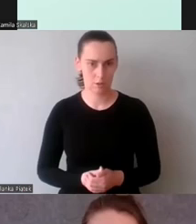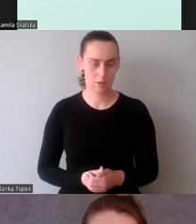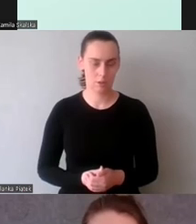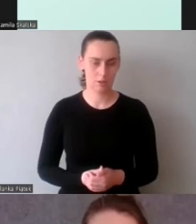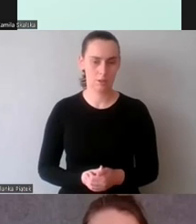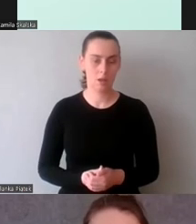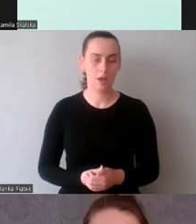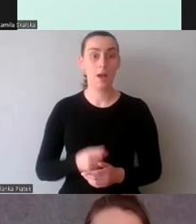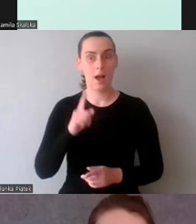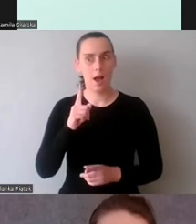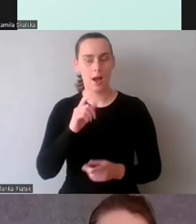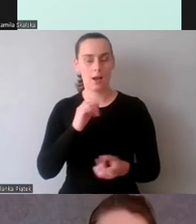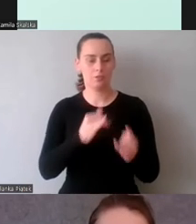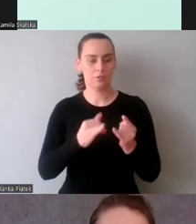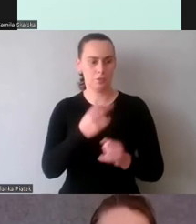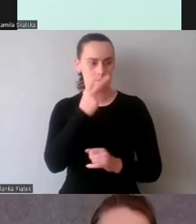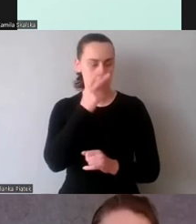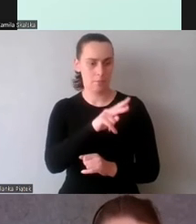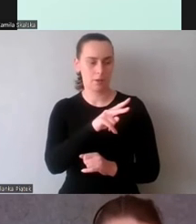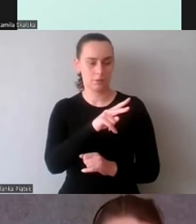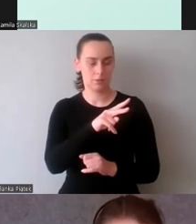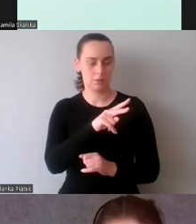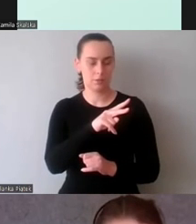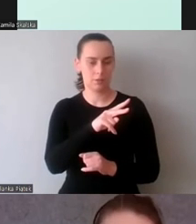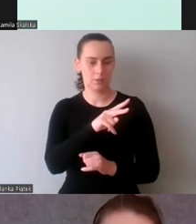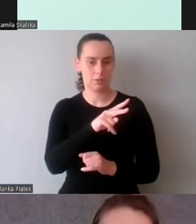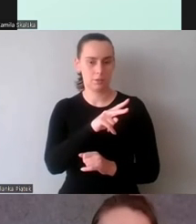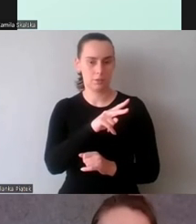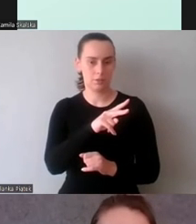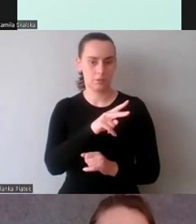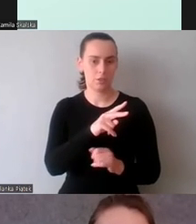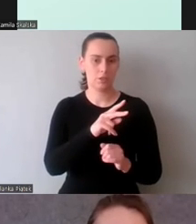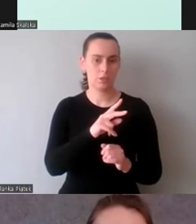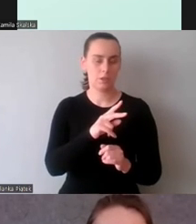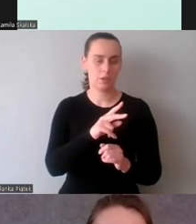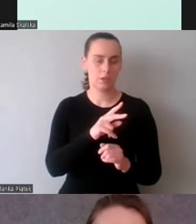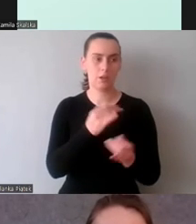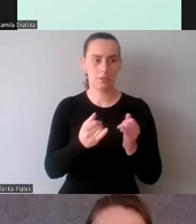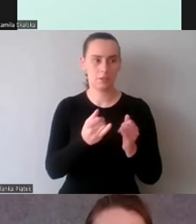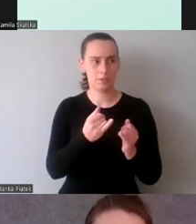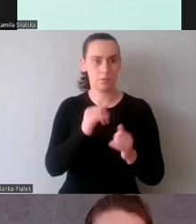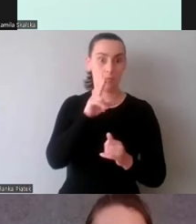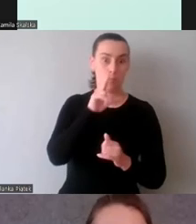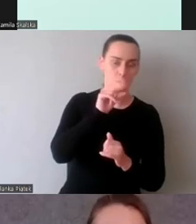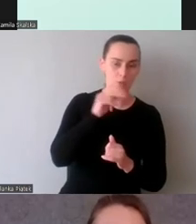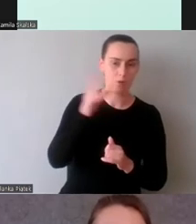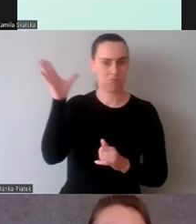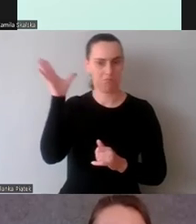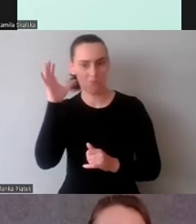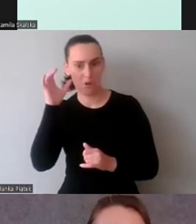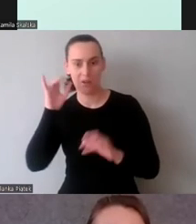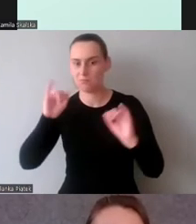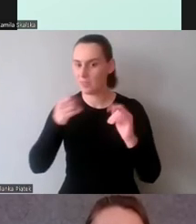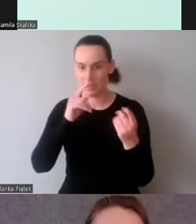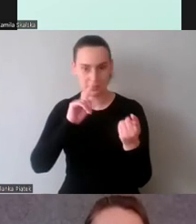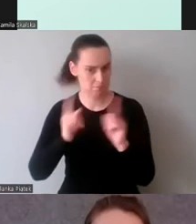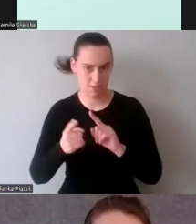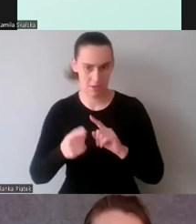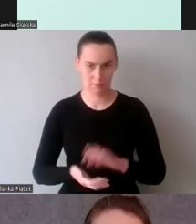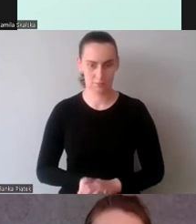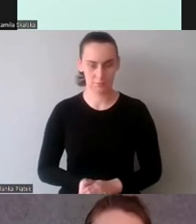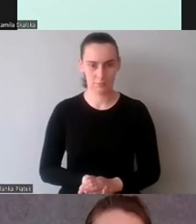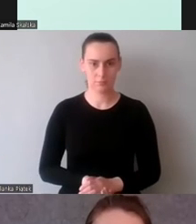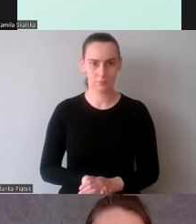a kiedy patrzą, kiedy mówią, a kiedy słuchają. Jak wtedy to się zmienia?